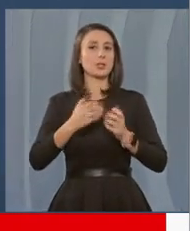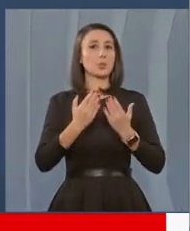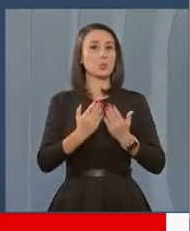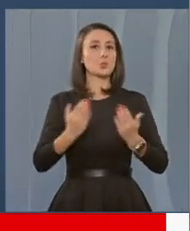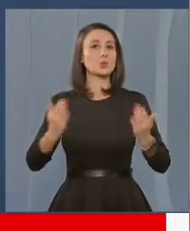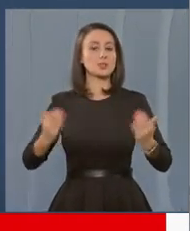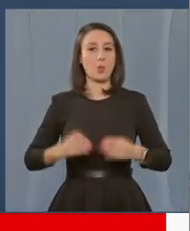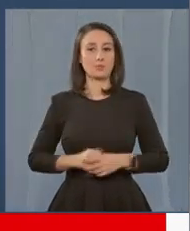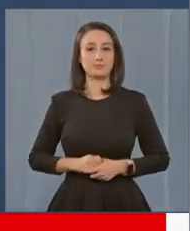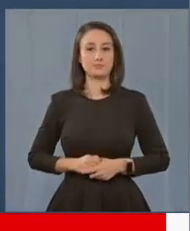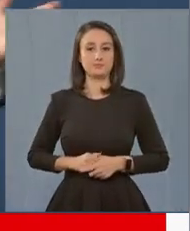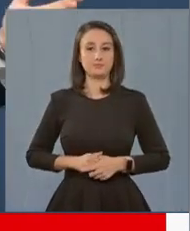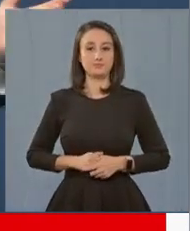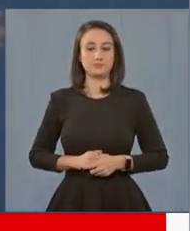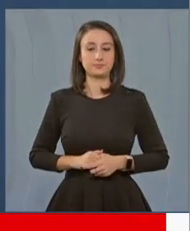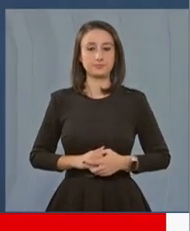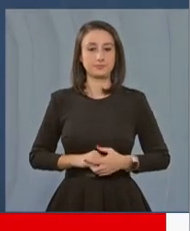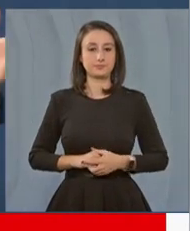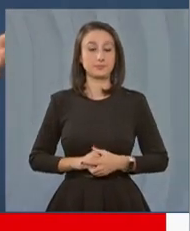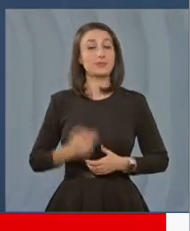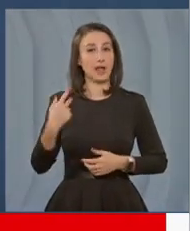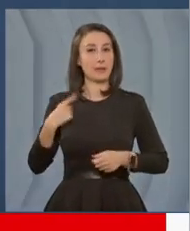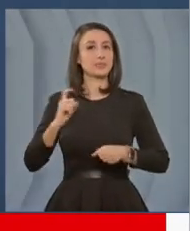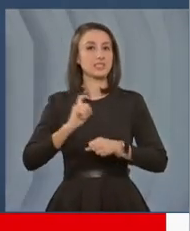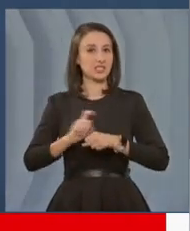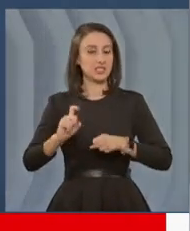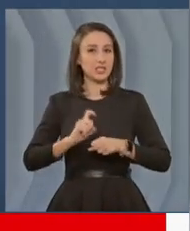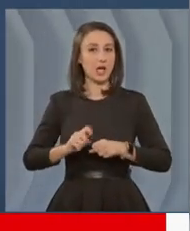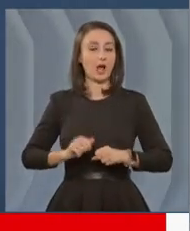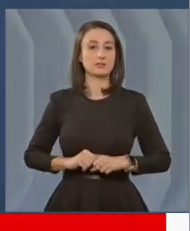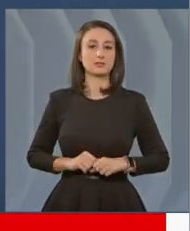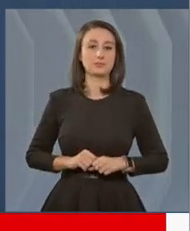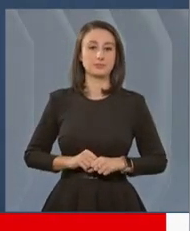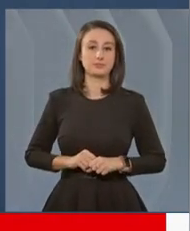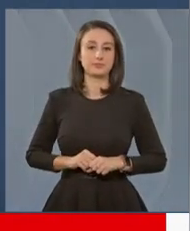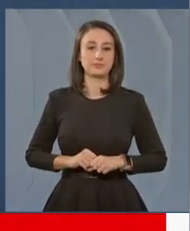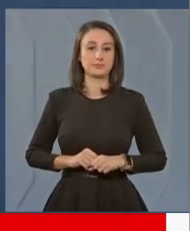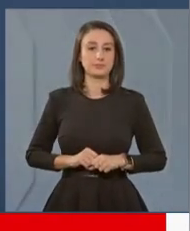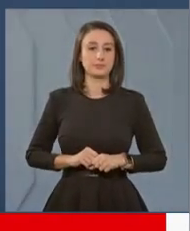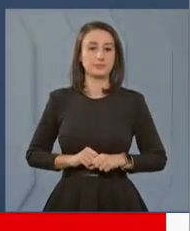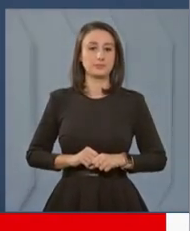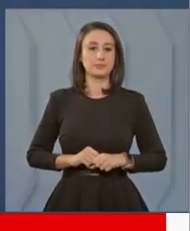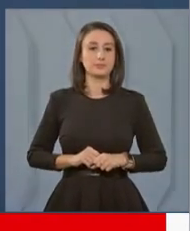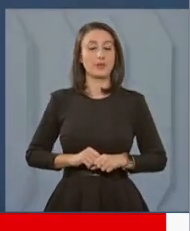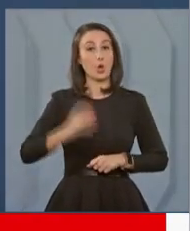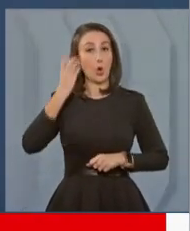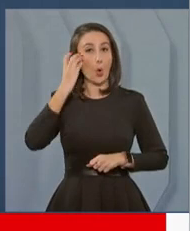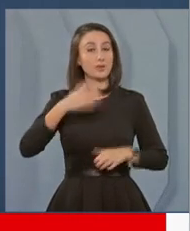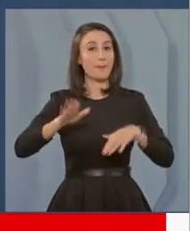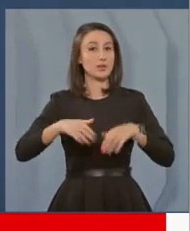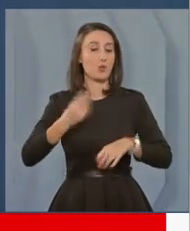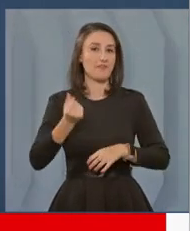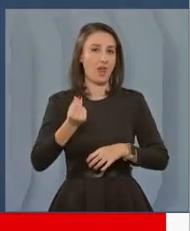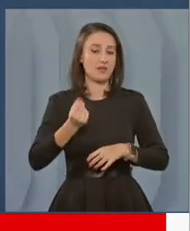Deci am criticat de asemenea competența Ministerului de